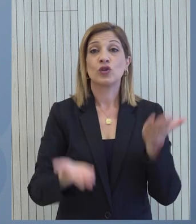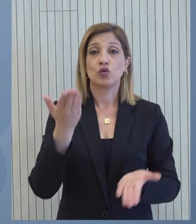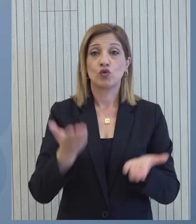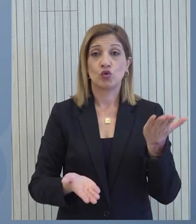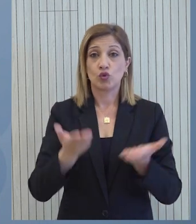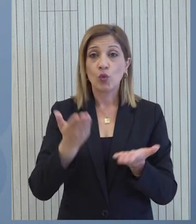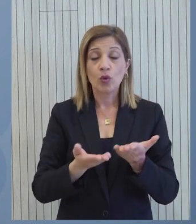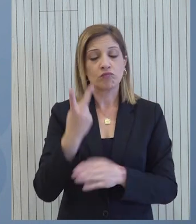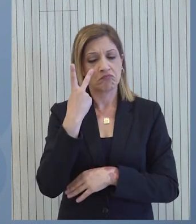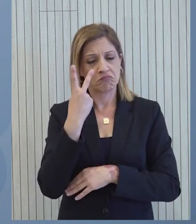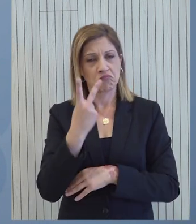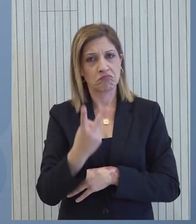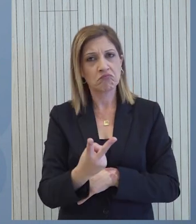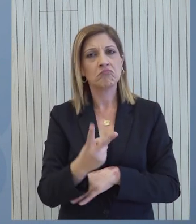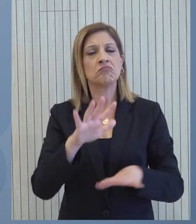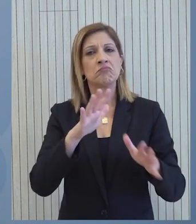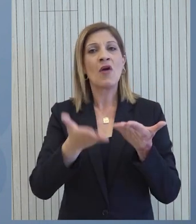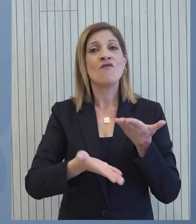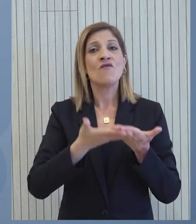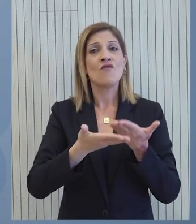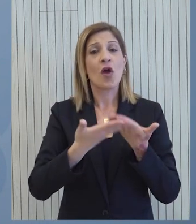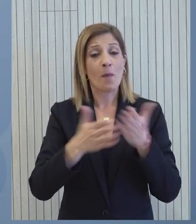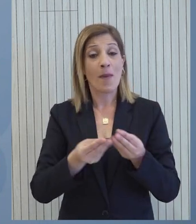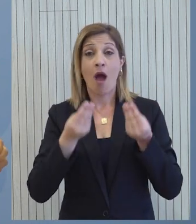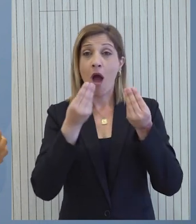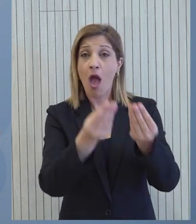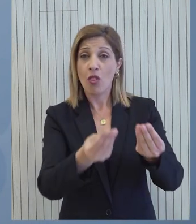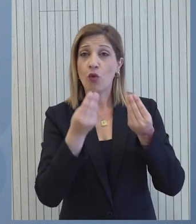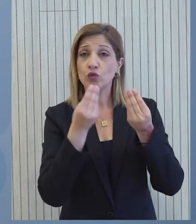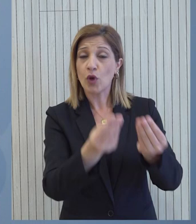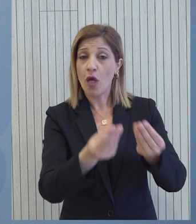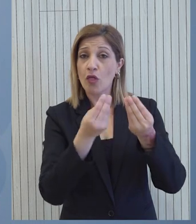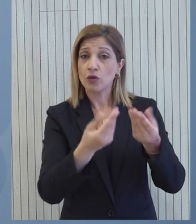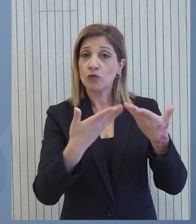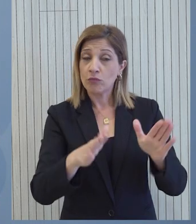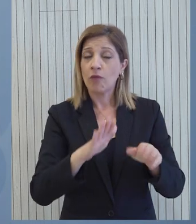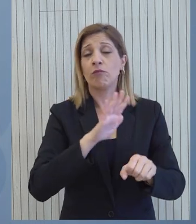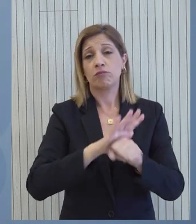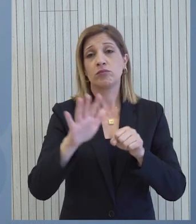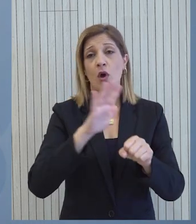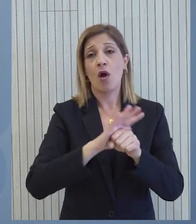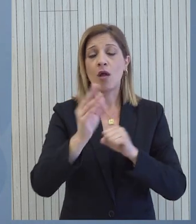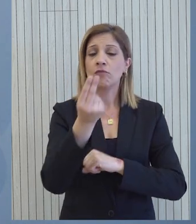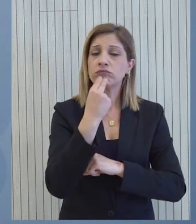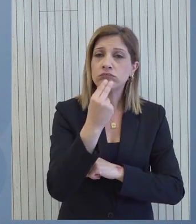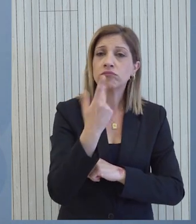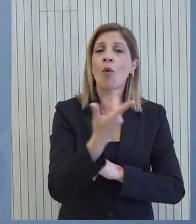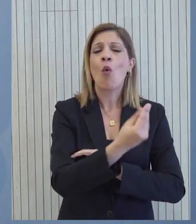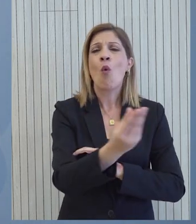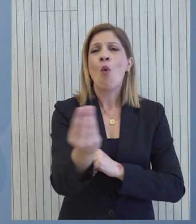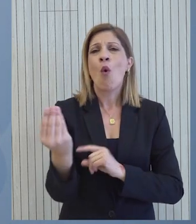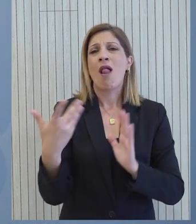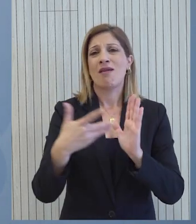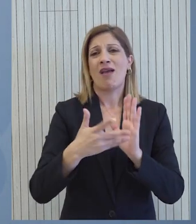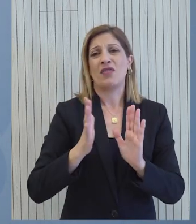Με βάση των εκτιμήσεων, η βοήθεια που έχει παραδοθεί και διανεμηθεί μέχρι στιγμής είναι αρκετή για να παρέχει τροφή σε δεκάδες